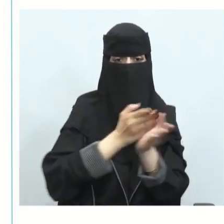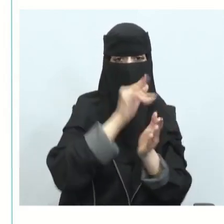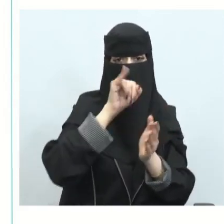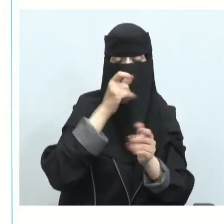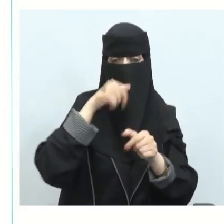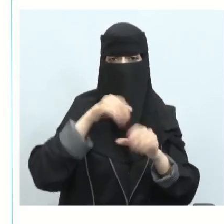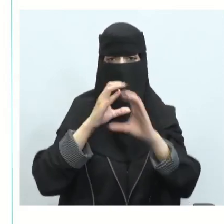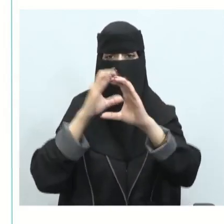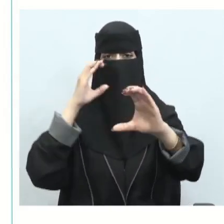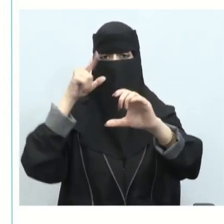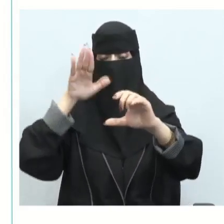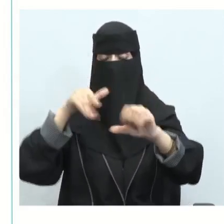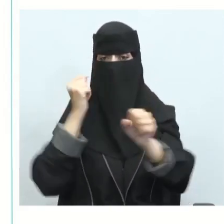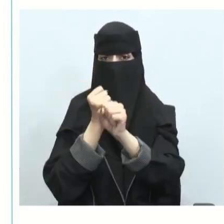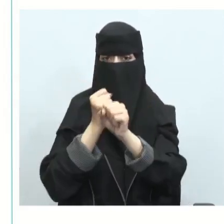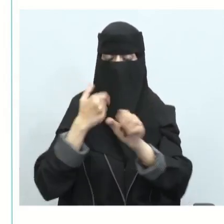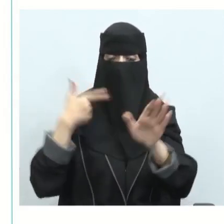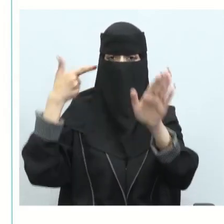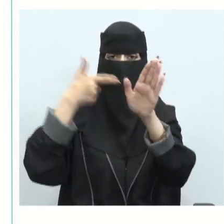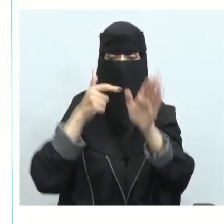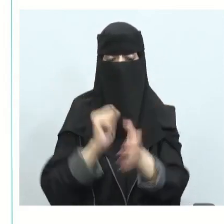الحافلات التي تعمل بالديزل